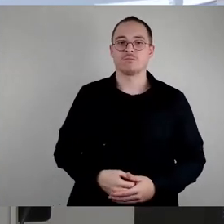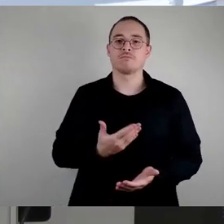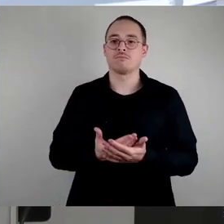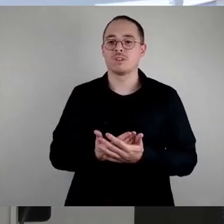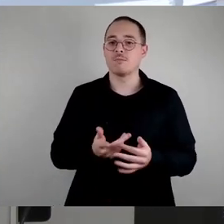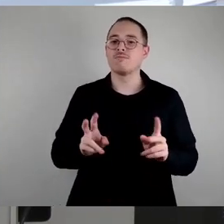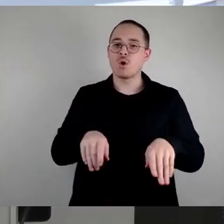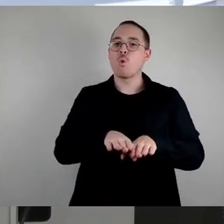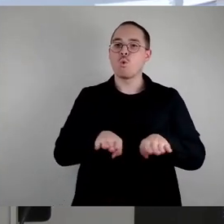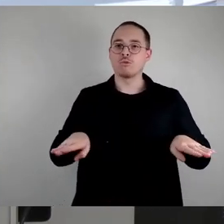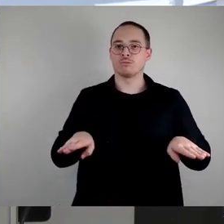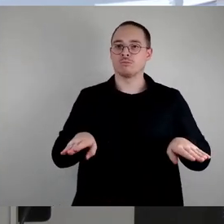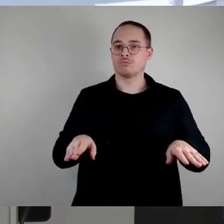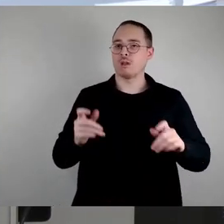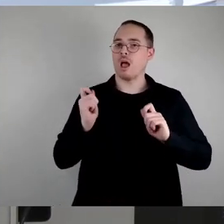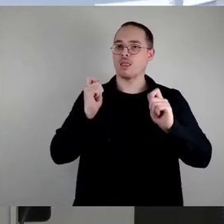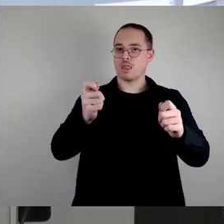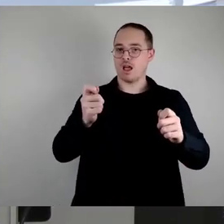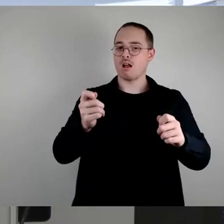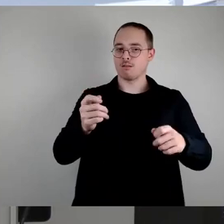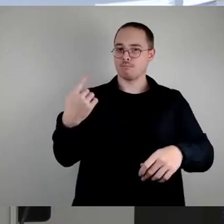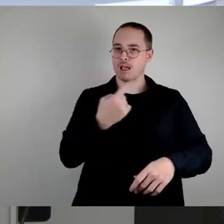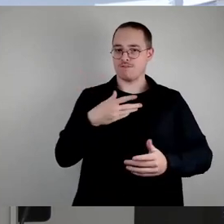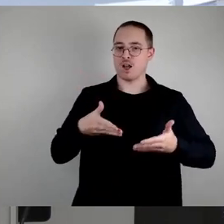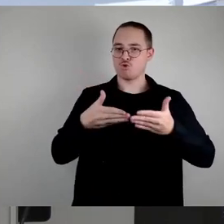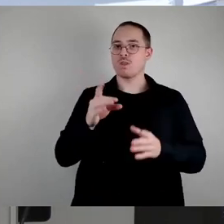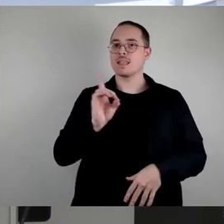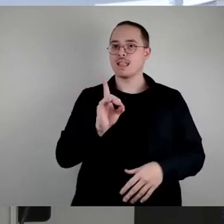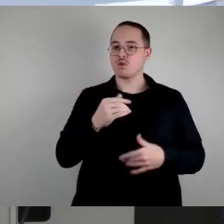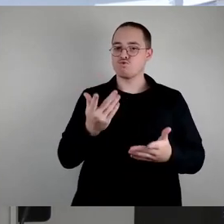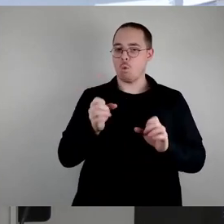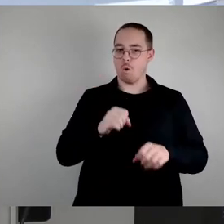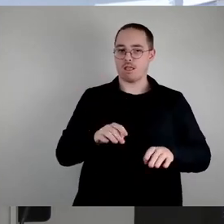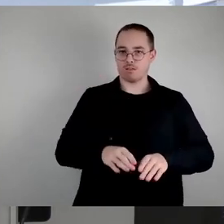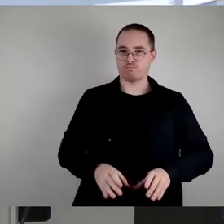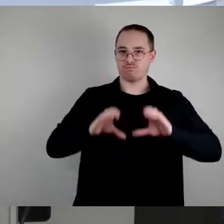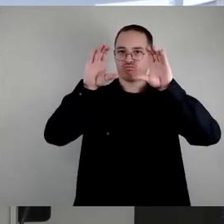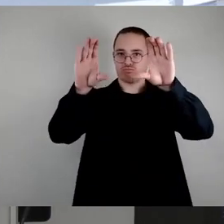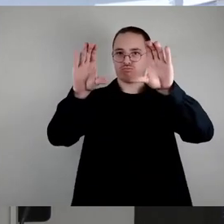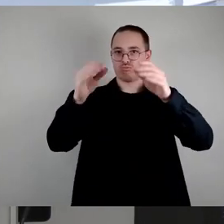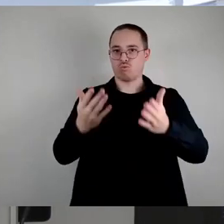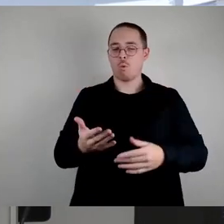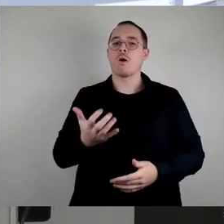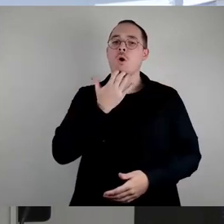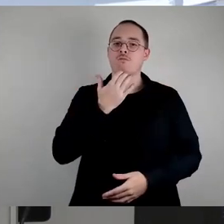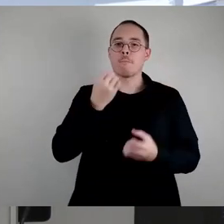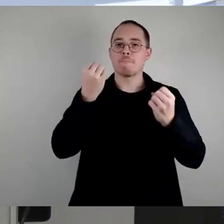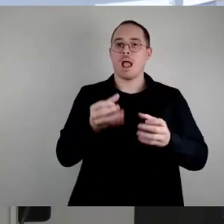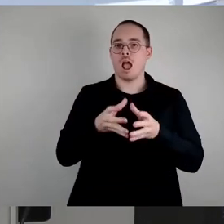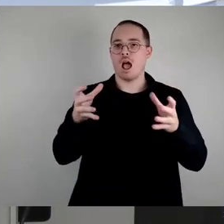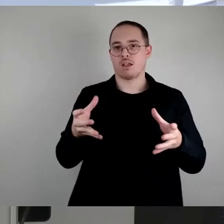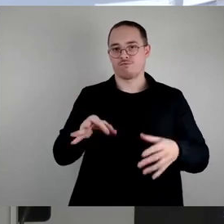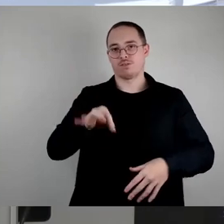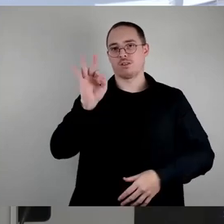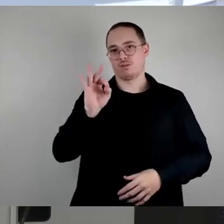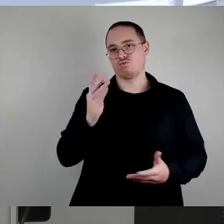Ursprungsantrag der Dissidenten zurückgreifen und ich hoffe, er findet eine Mehrheit. Demokratie, das ist ja immer so, alle Macht geht vom